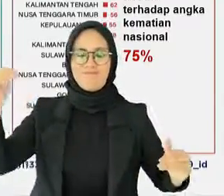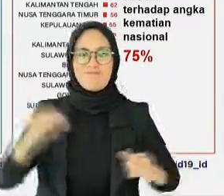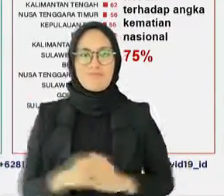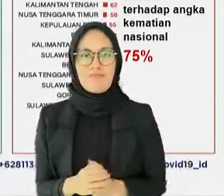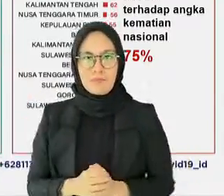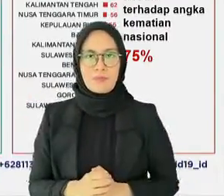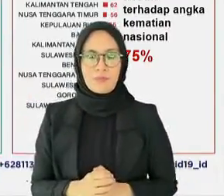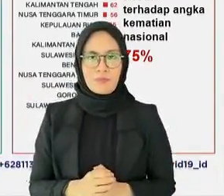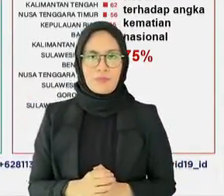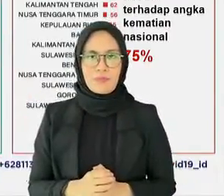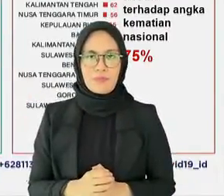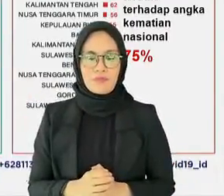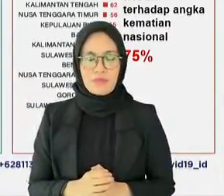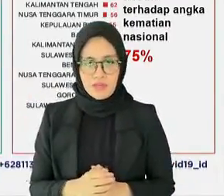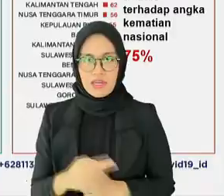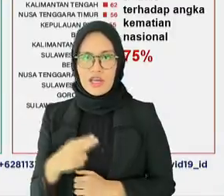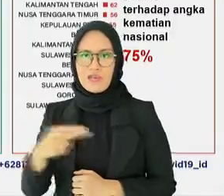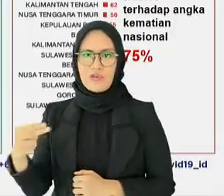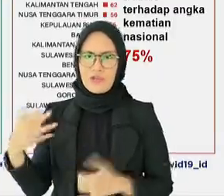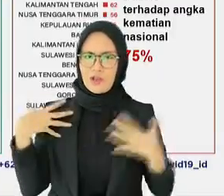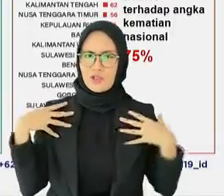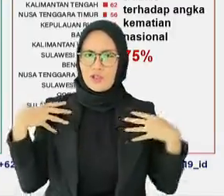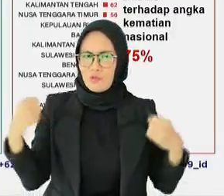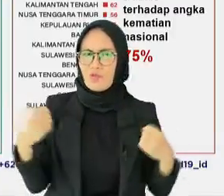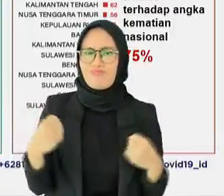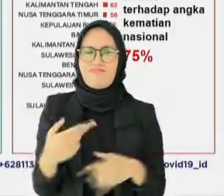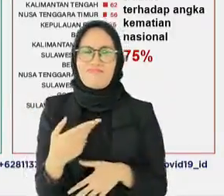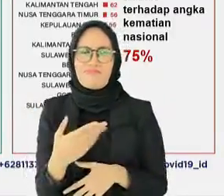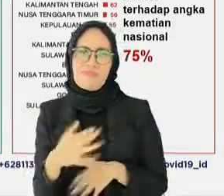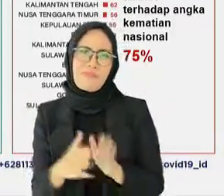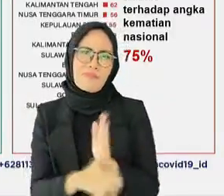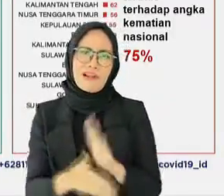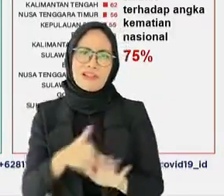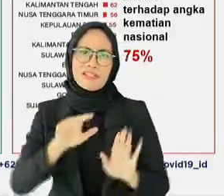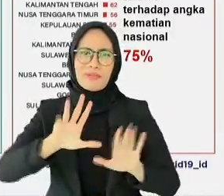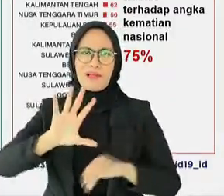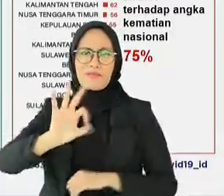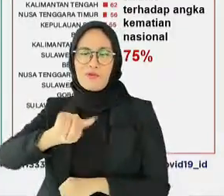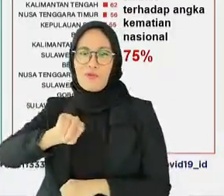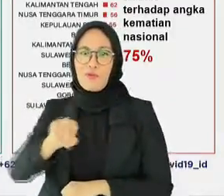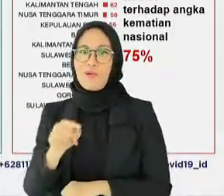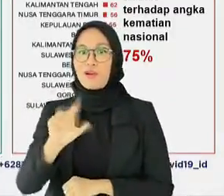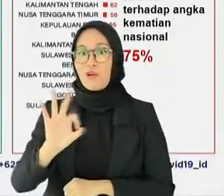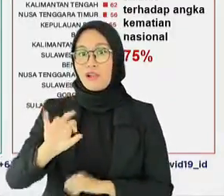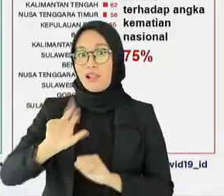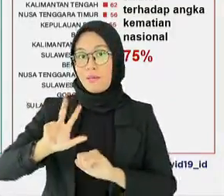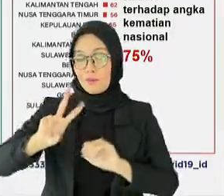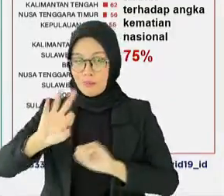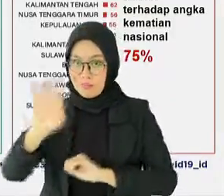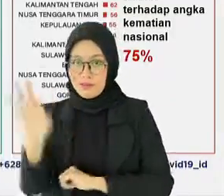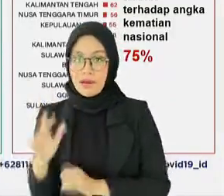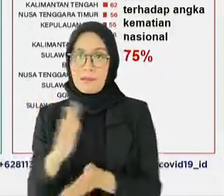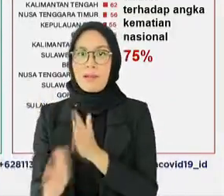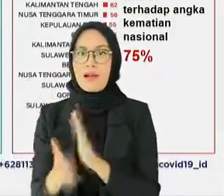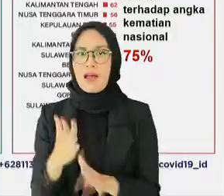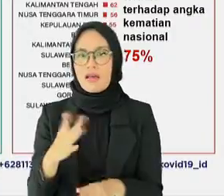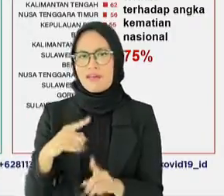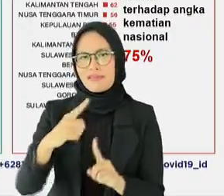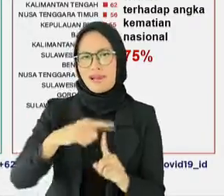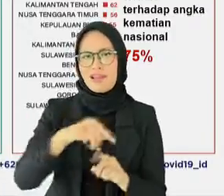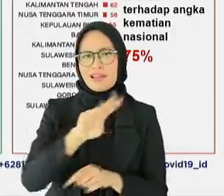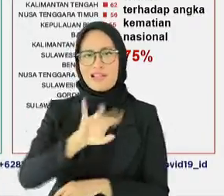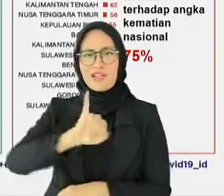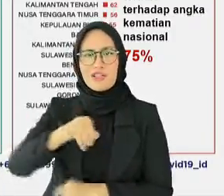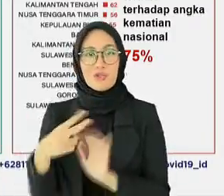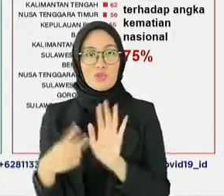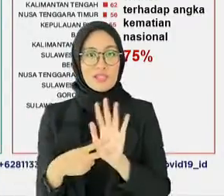Indonesia pernah mencapai yang tertinggi yaitu 92,08 persen pada tanggal 3 Juni lalu.